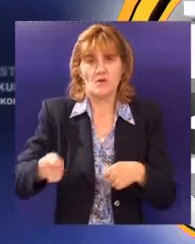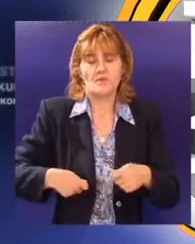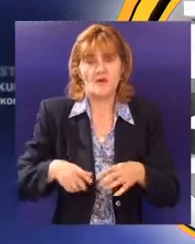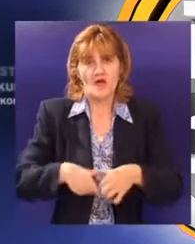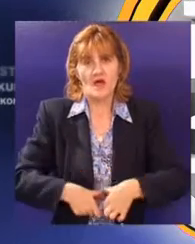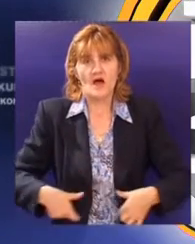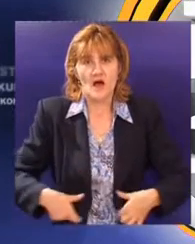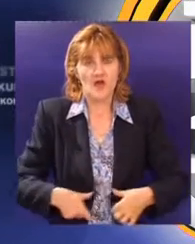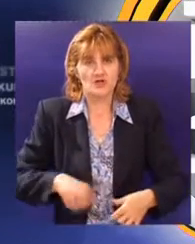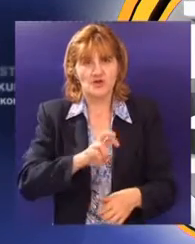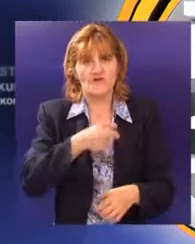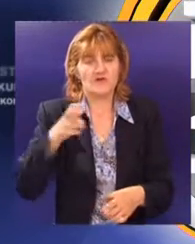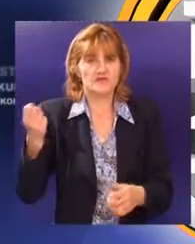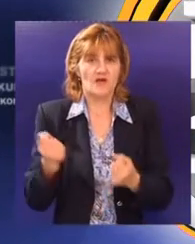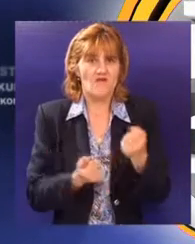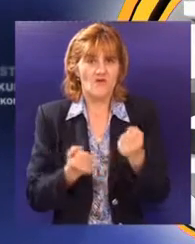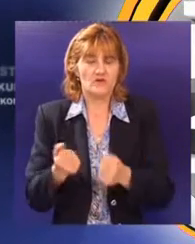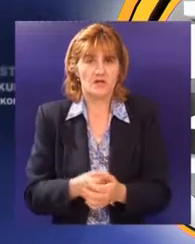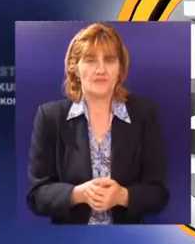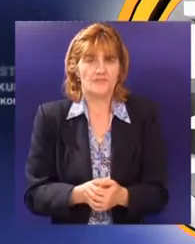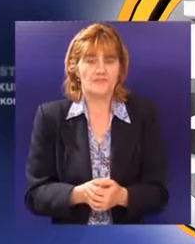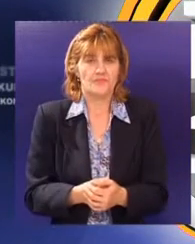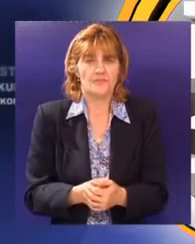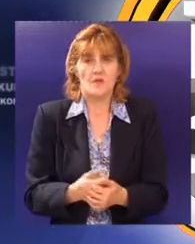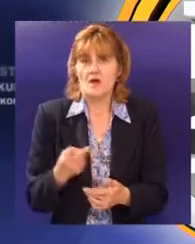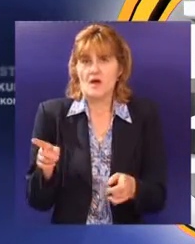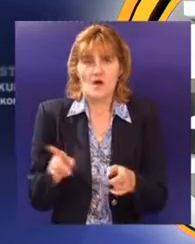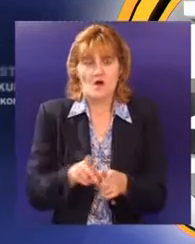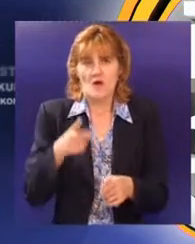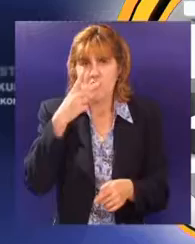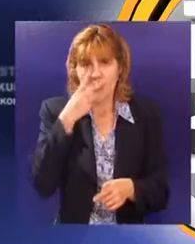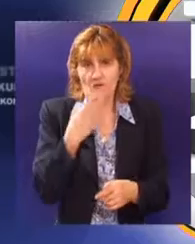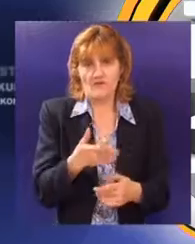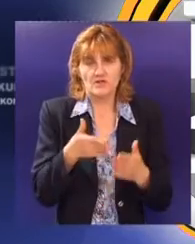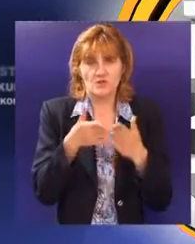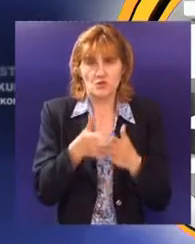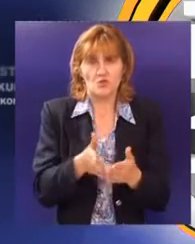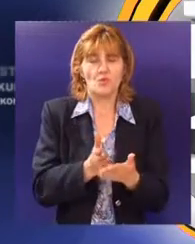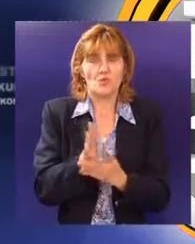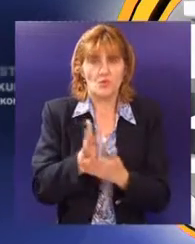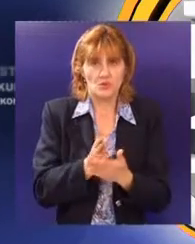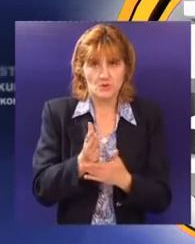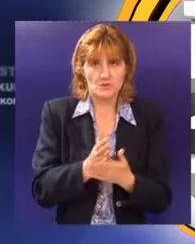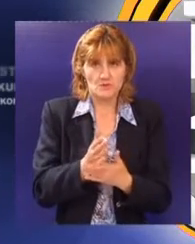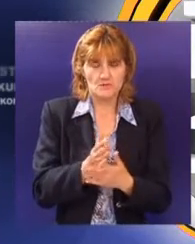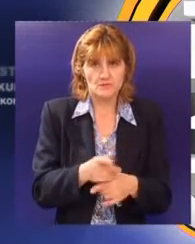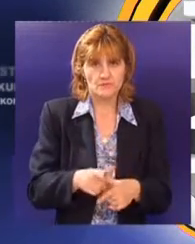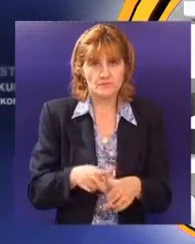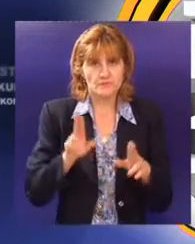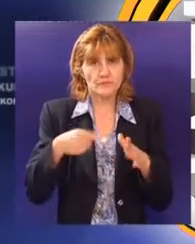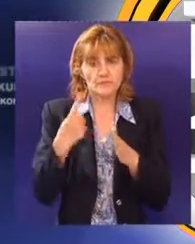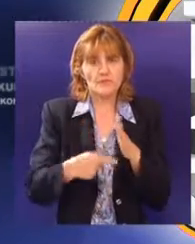i Kajševe za sve vrste vozila. Kao što možete vidjeti ovo je ekskluzivni centar jedan gde je pored usluge montaže i demontaže